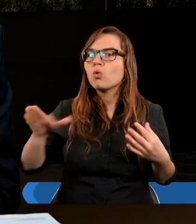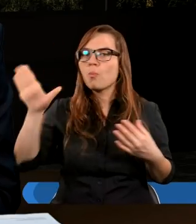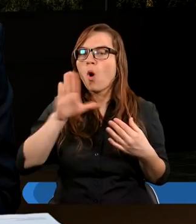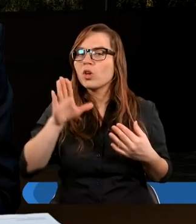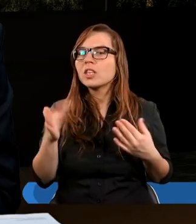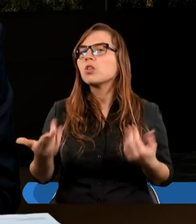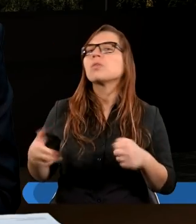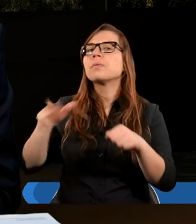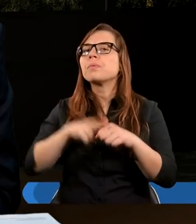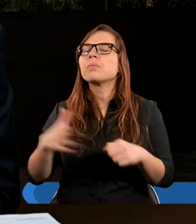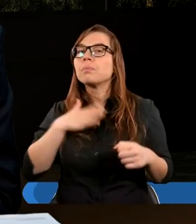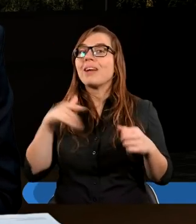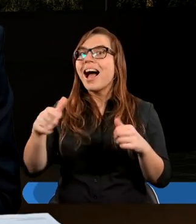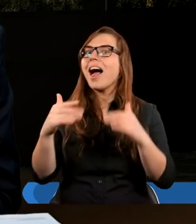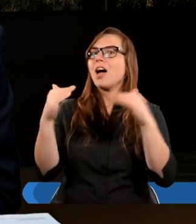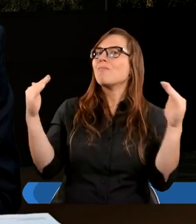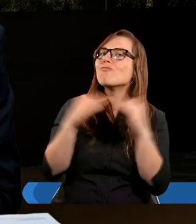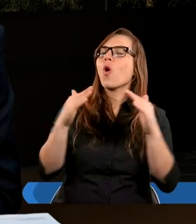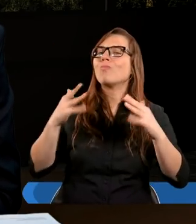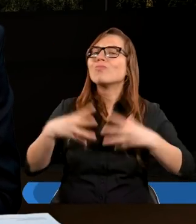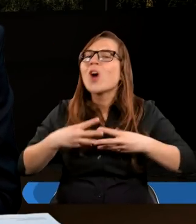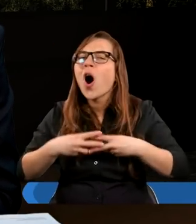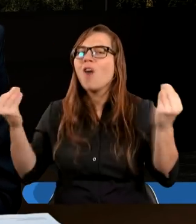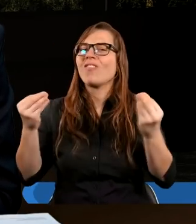ma ten dom budować cały czas.